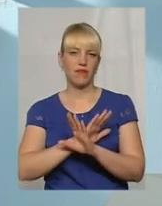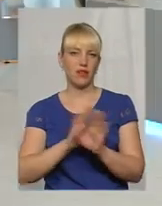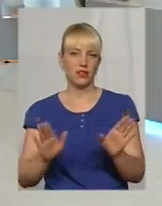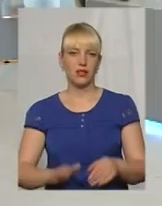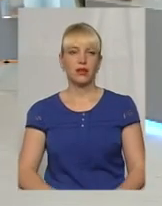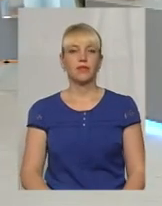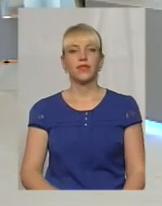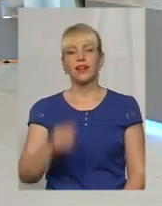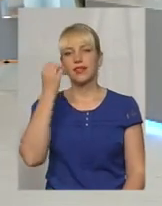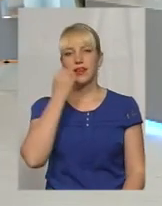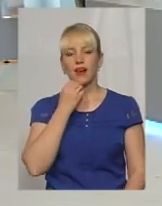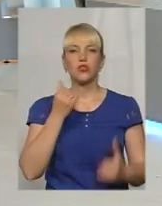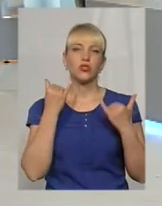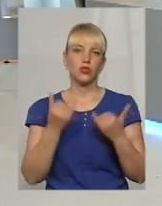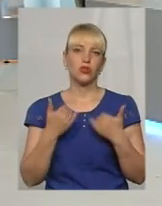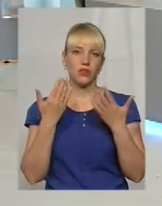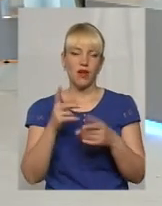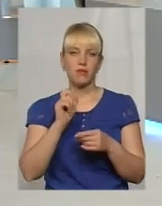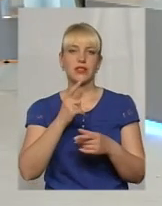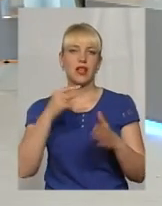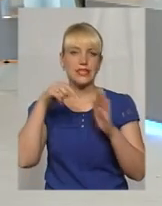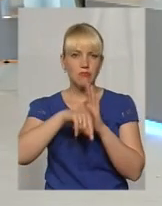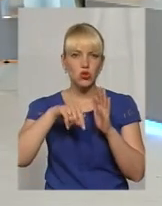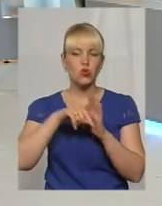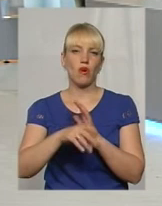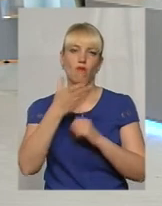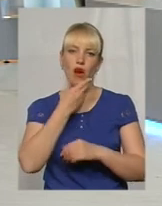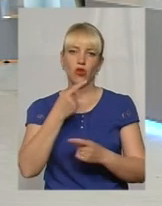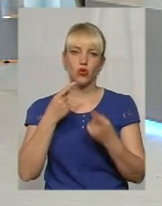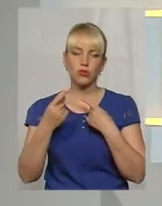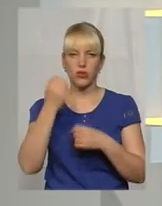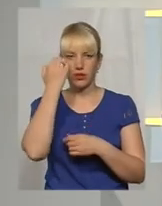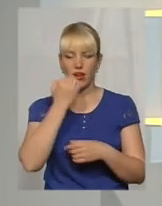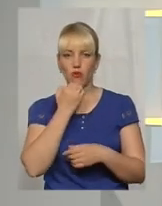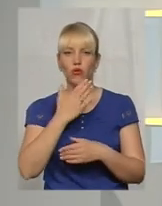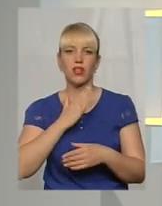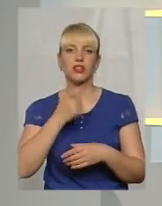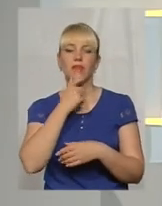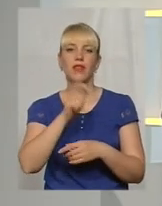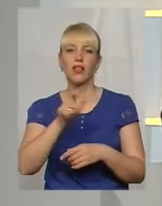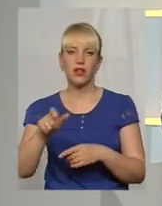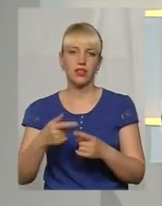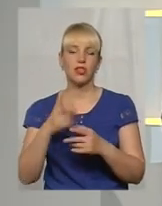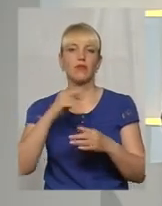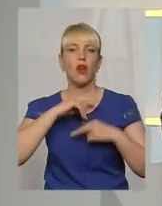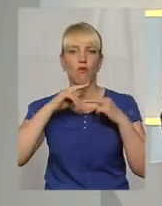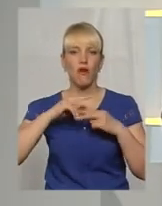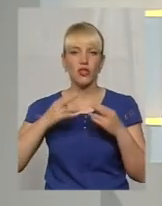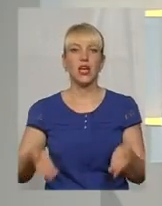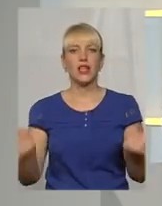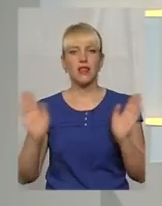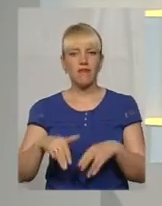Добре, дякую сьогодні вам за таку змістовну гарну розмову. Дякую нашим телеглядачам за увагу. Давайте